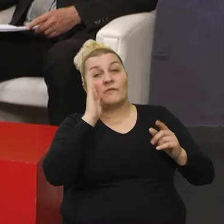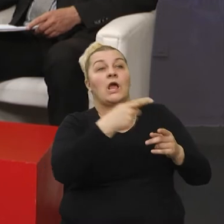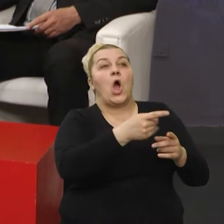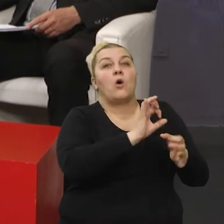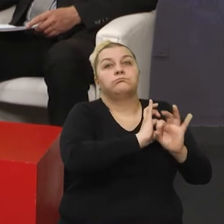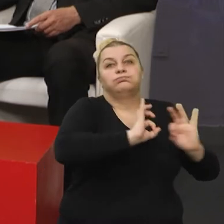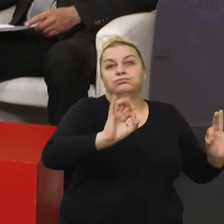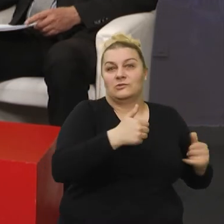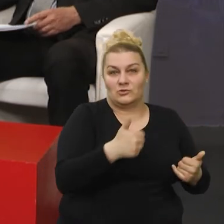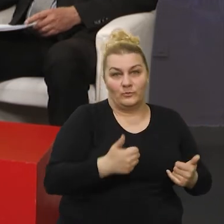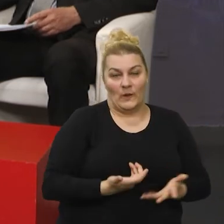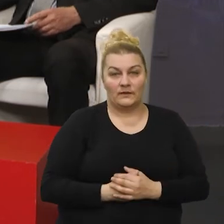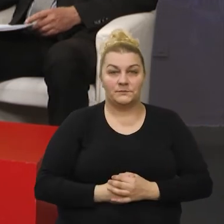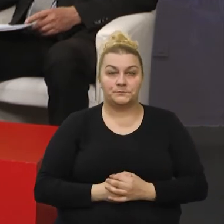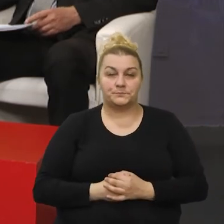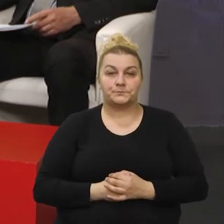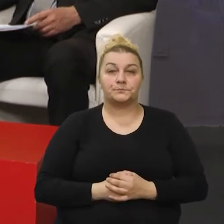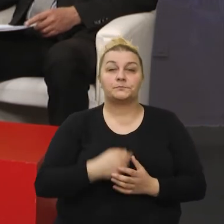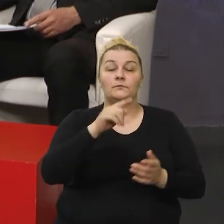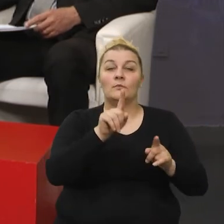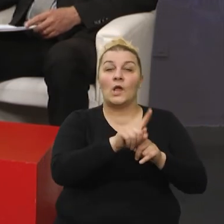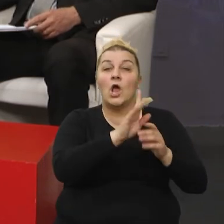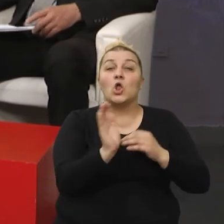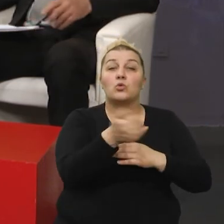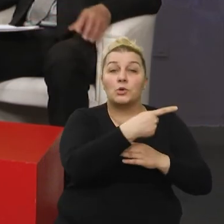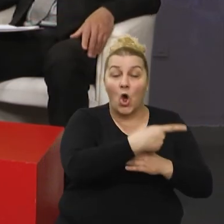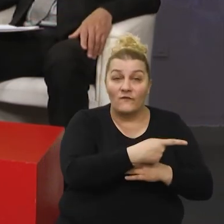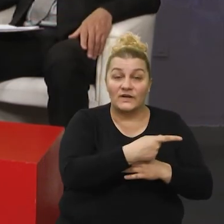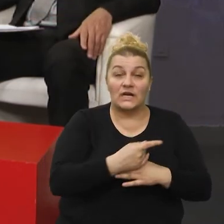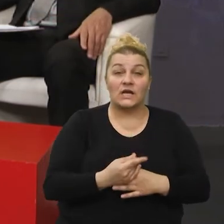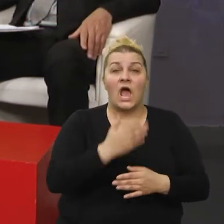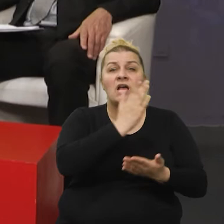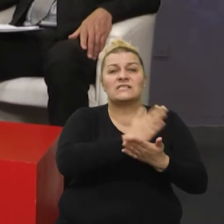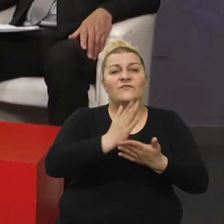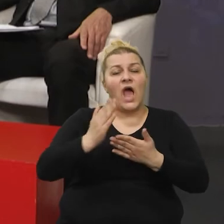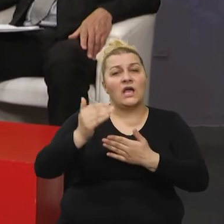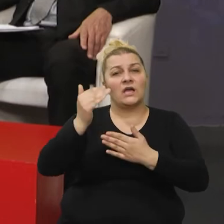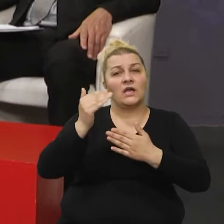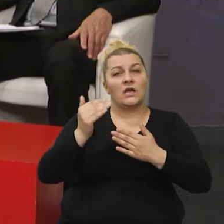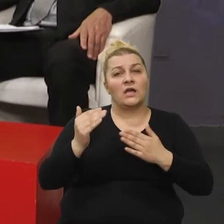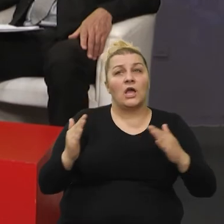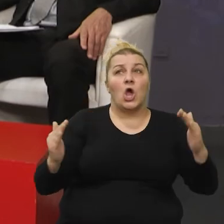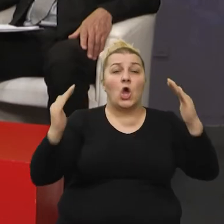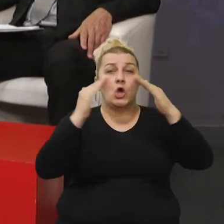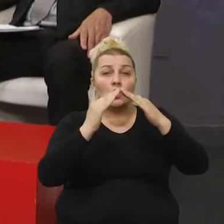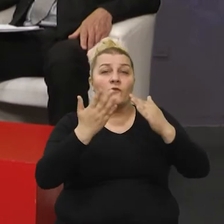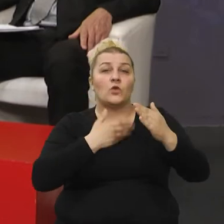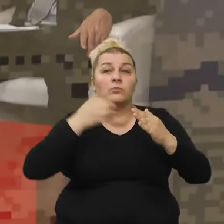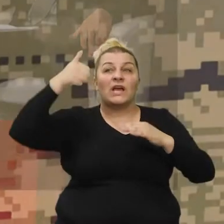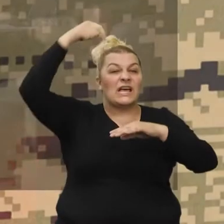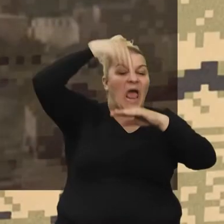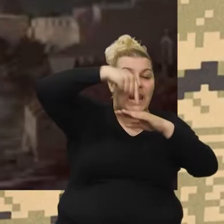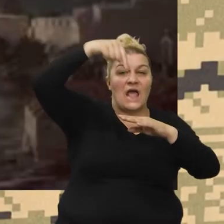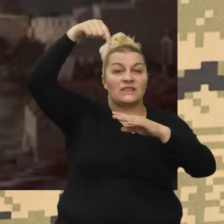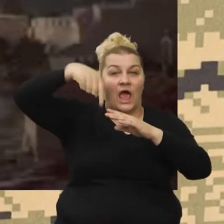U Dubrovniku svaki krov je dobio bar jednu granatu.